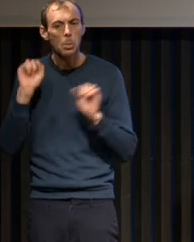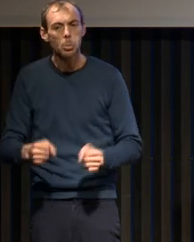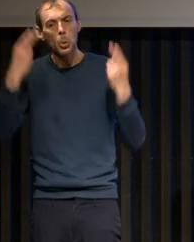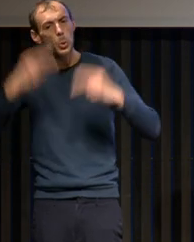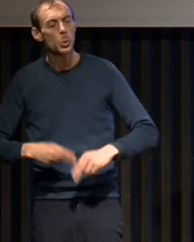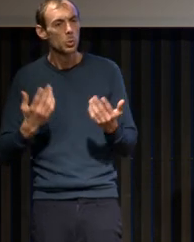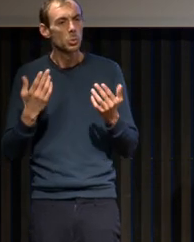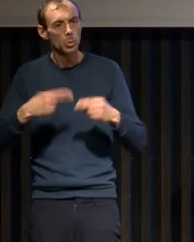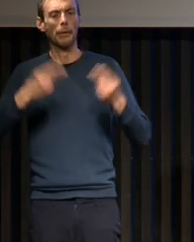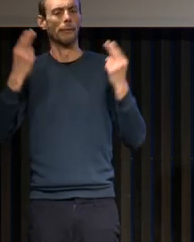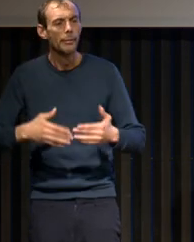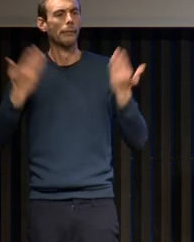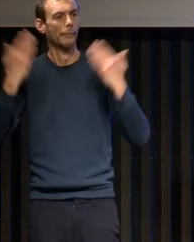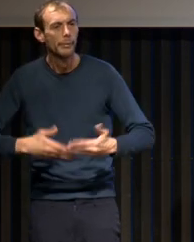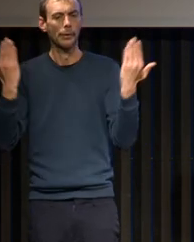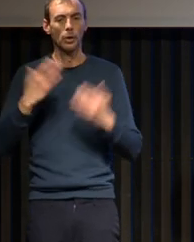toxicité du CO2.